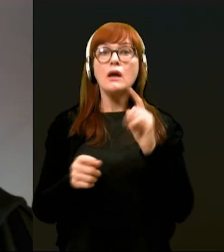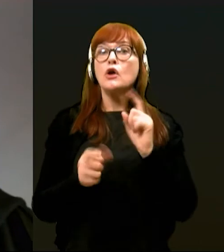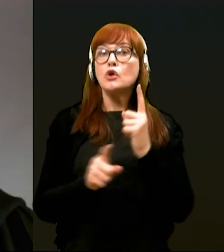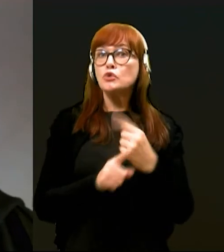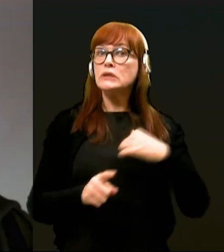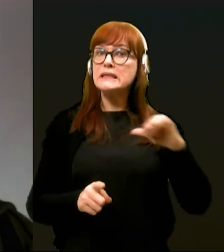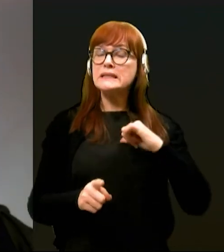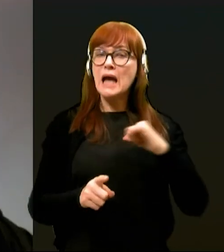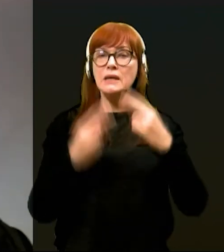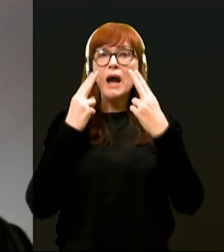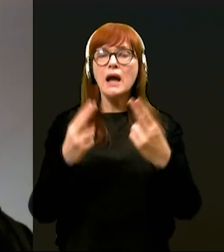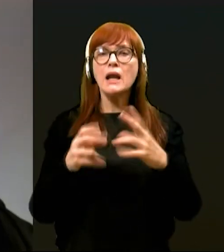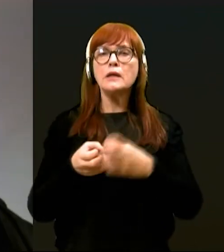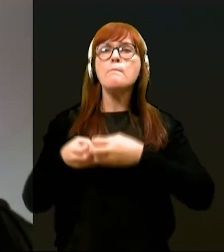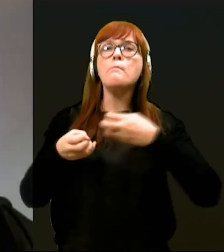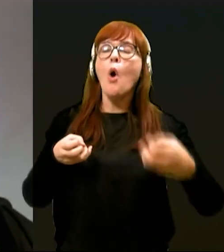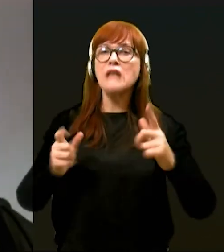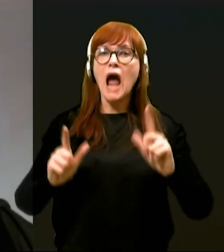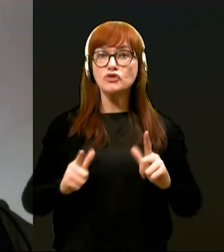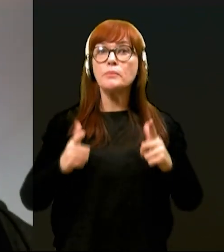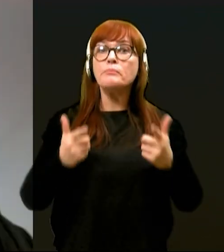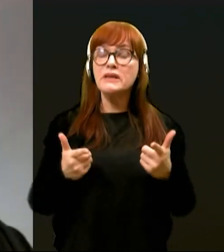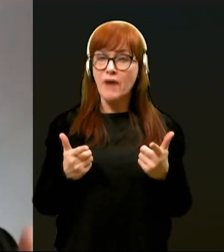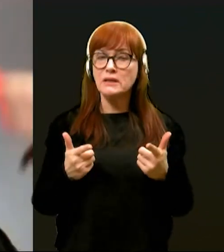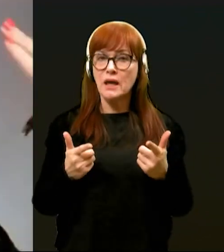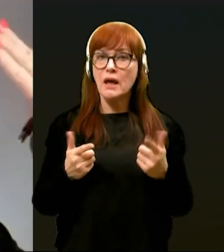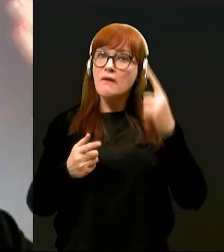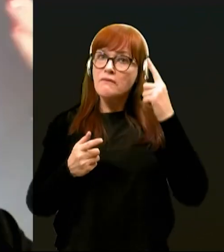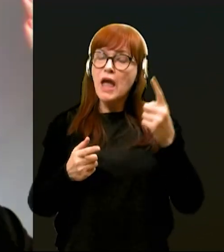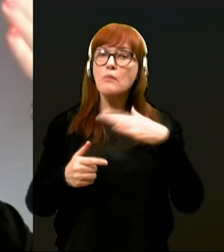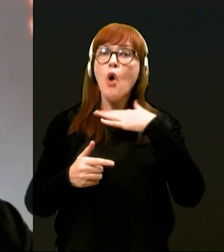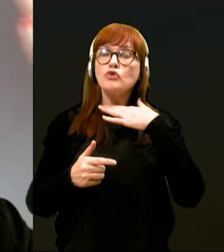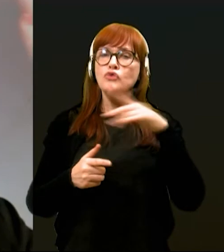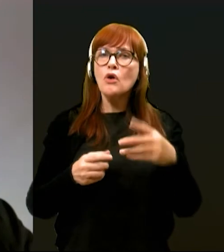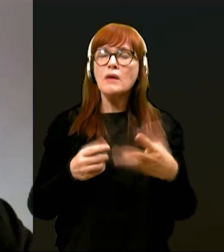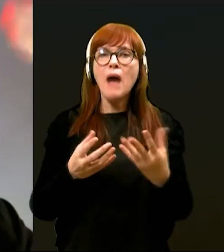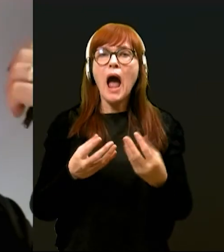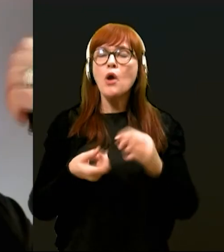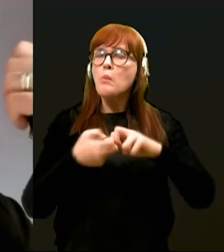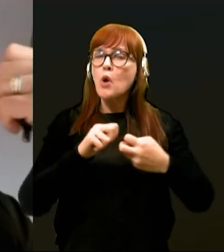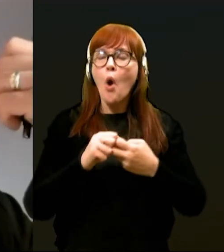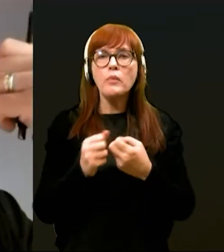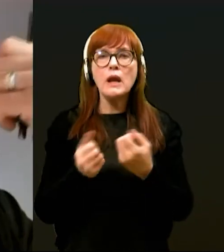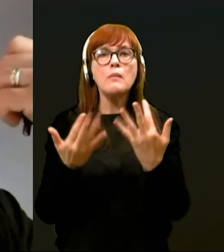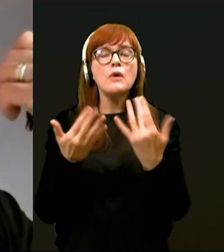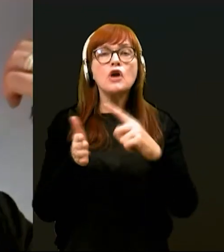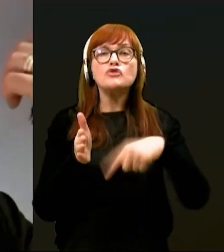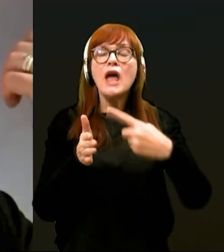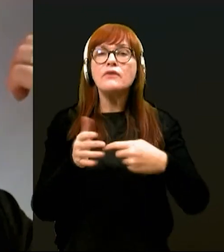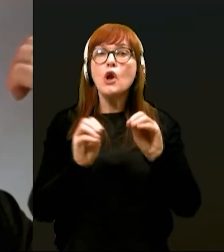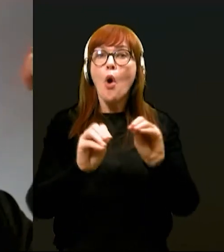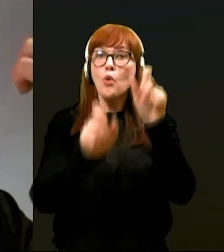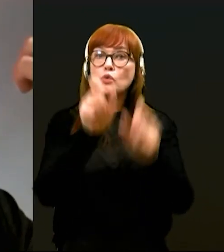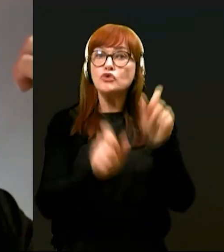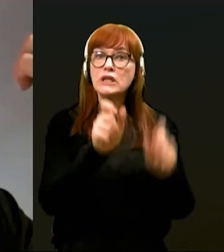še glede tega podaljšanega bivanja, ker vemo, da imajo šole pač stisko številom učiteljev, ali